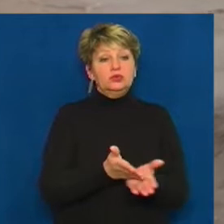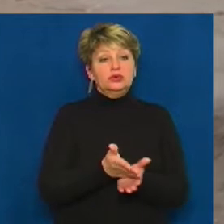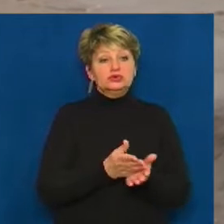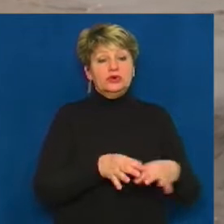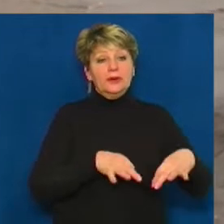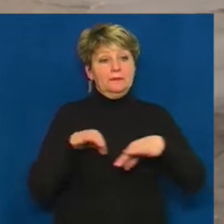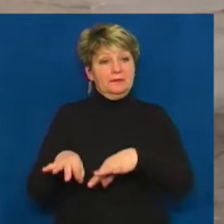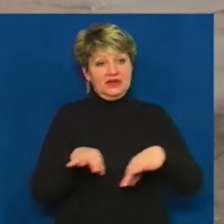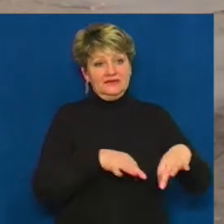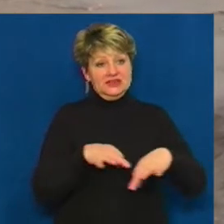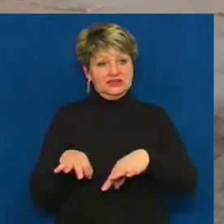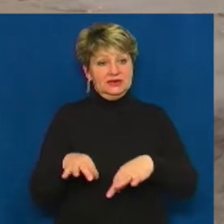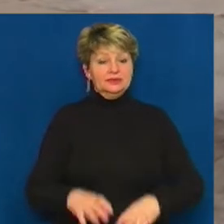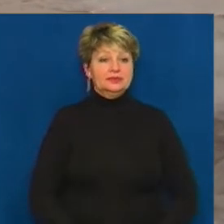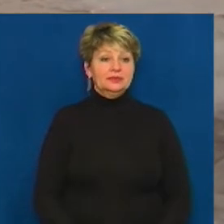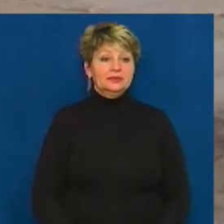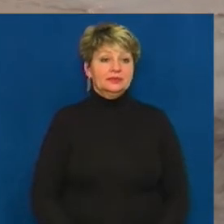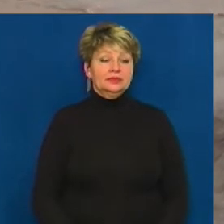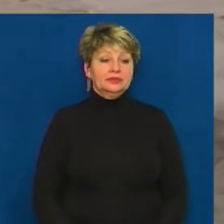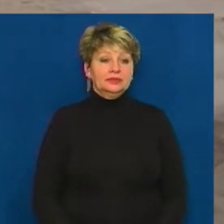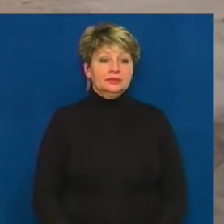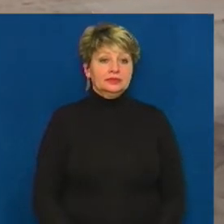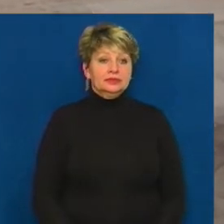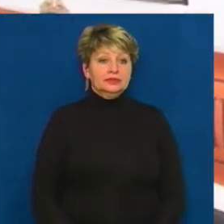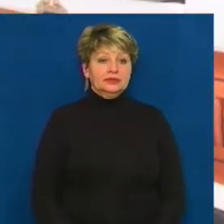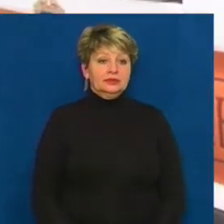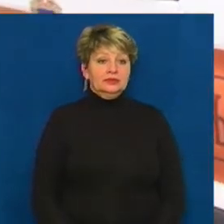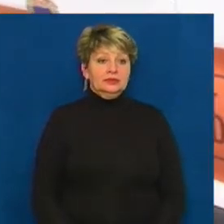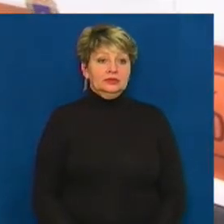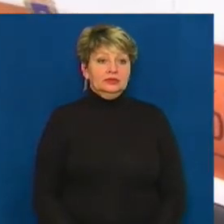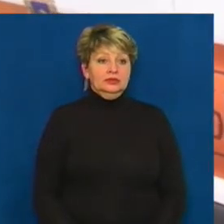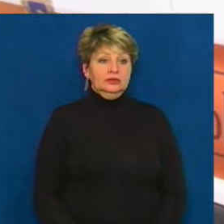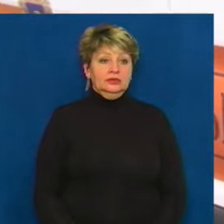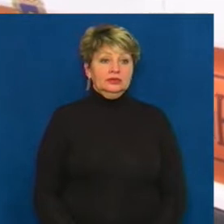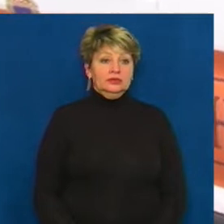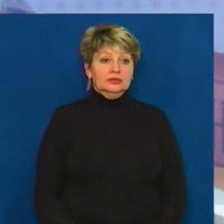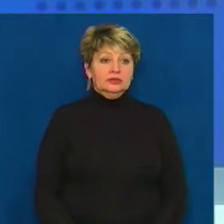Наталія Кулик, Олександр Кулик, Тимас Горозія. Новини на Суспільному. Черкащина.